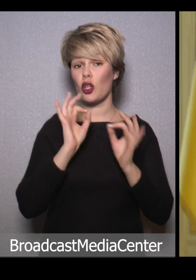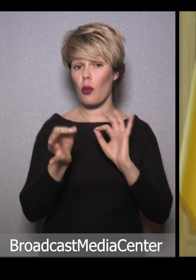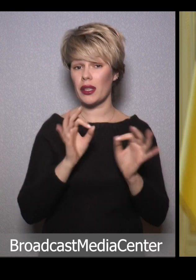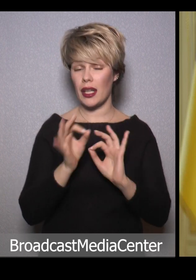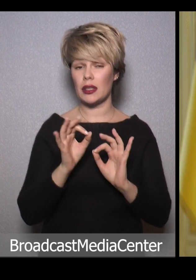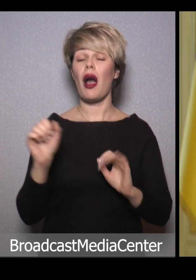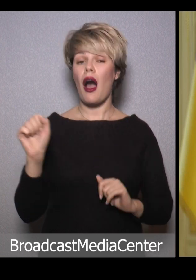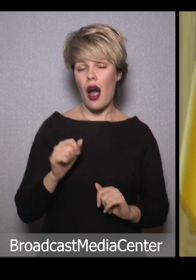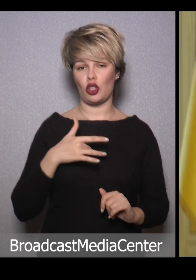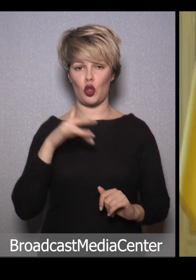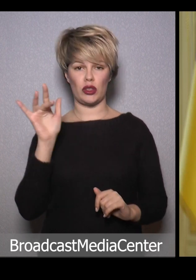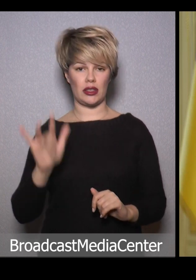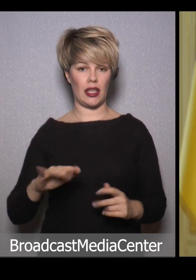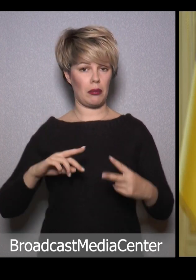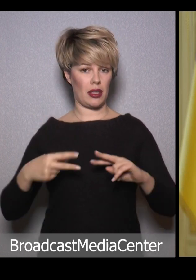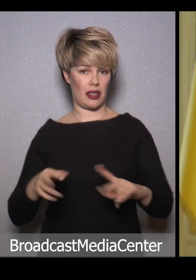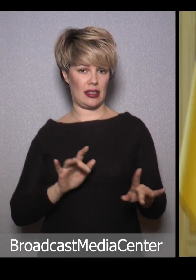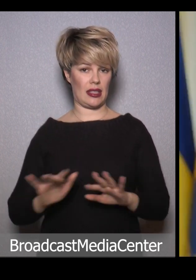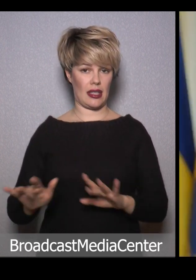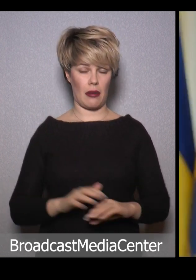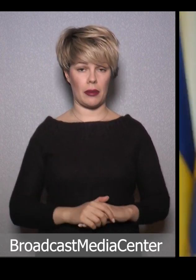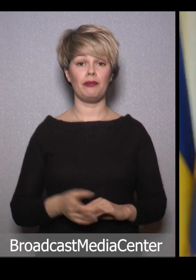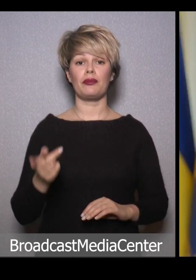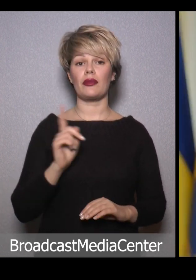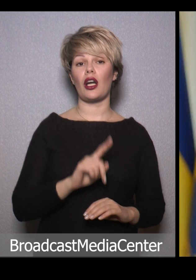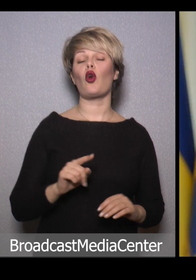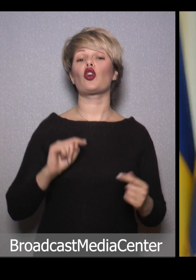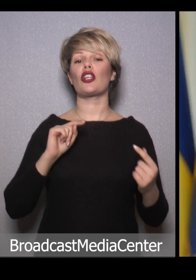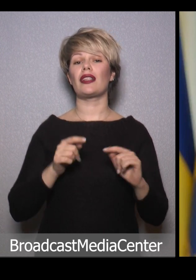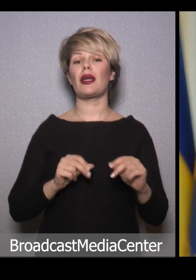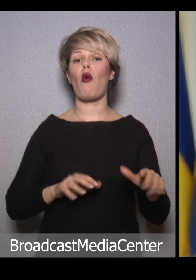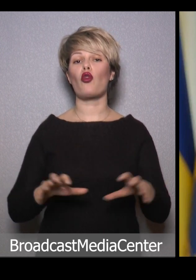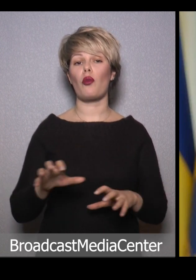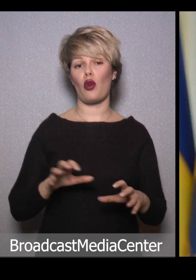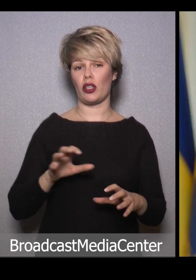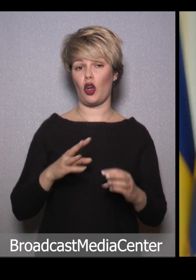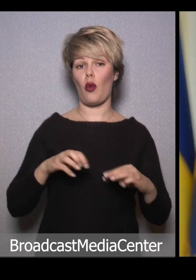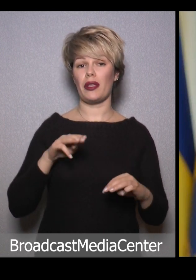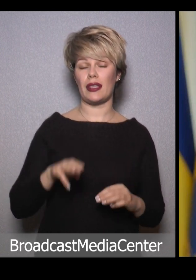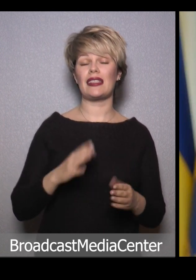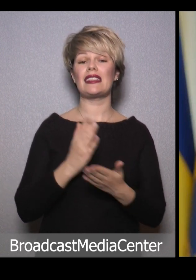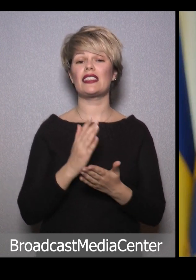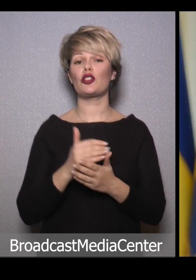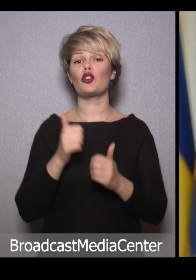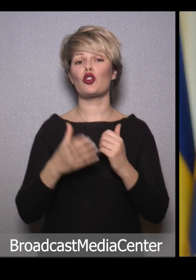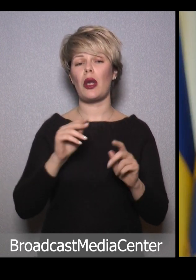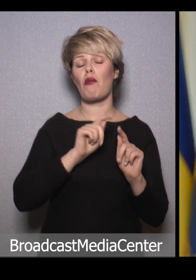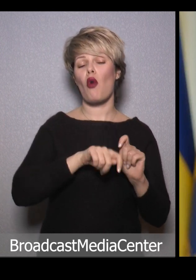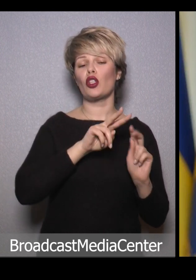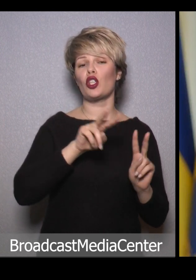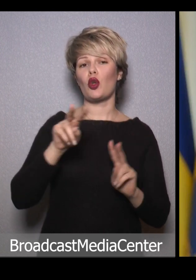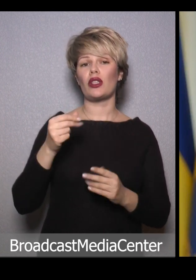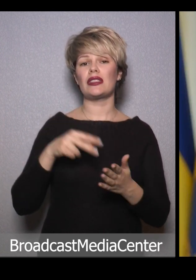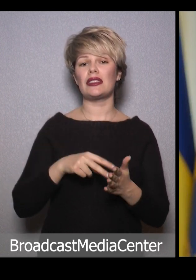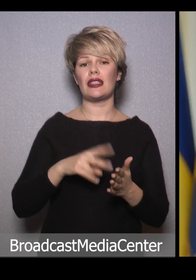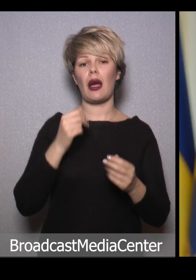рекомендаціями, а жорсткими діями. Також Антимонопольний комітет України здійснює щоденний моніторинг